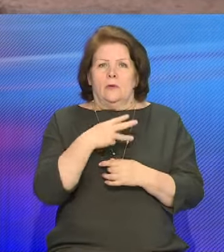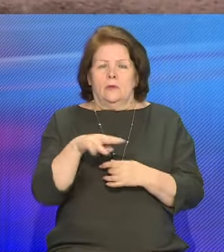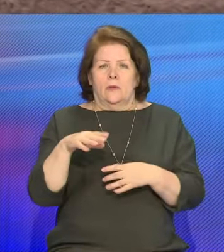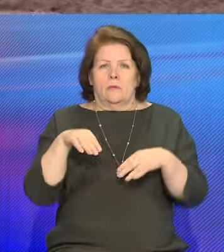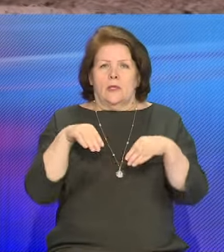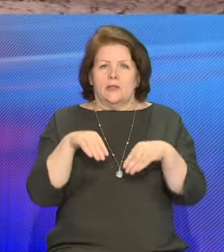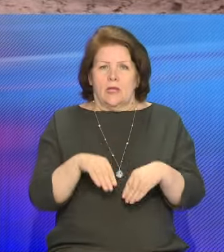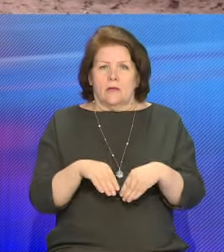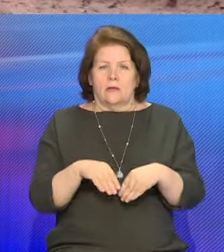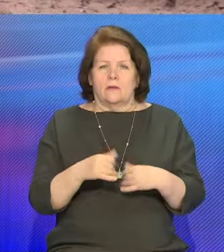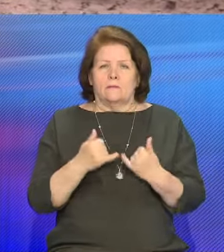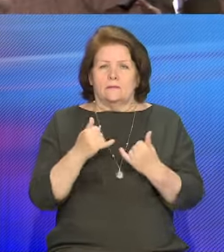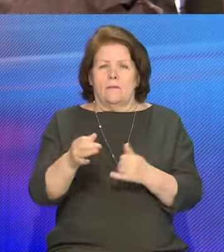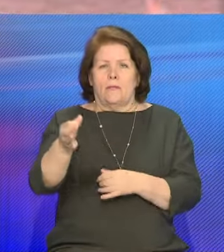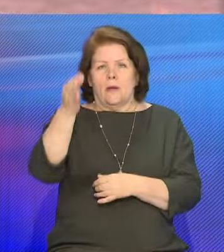память героев.